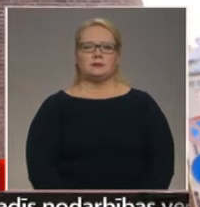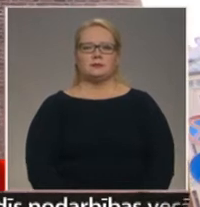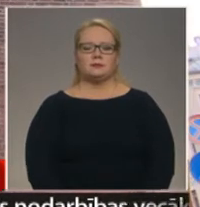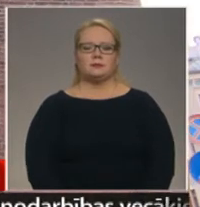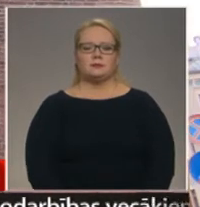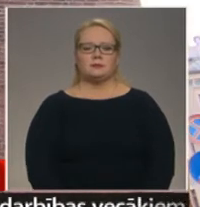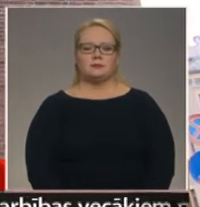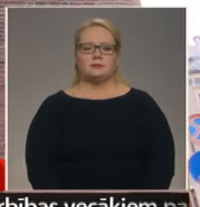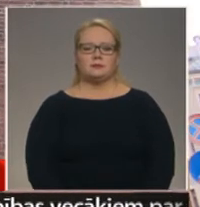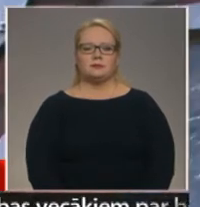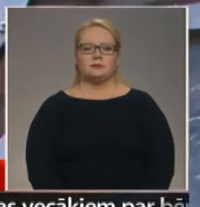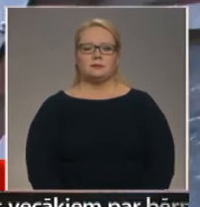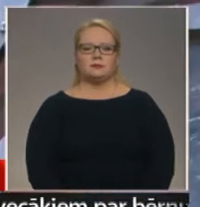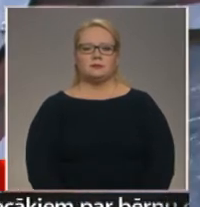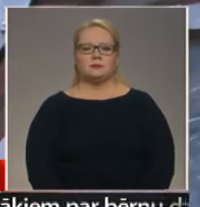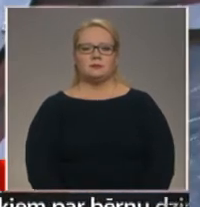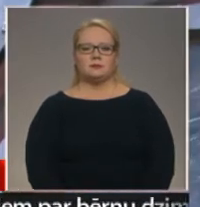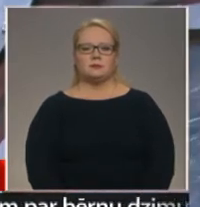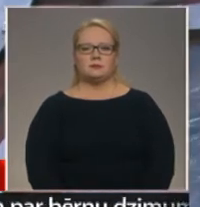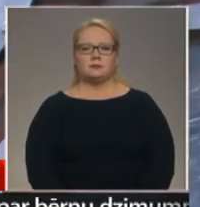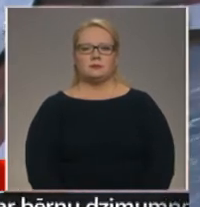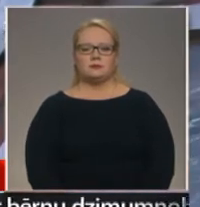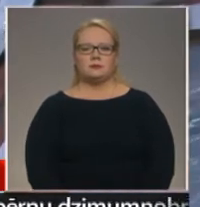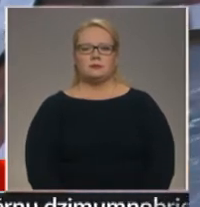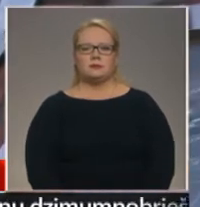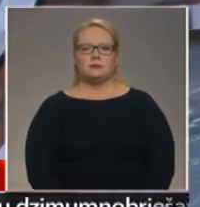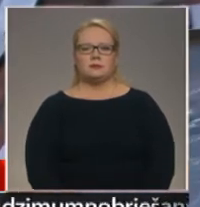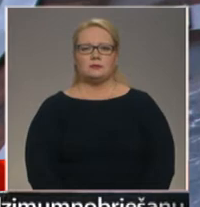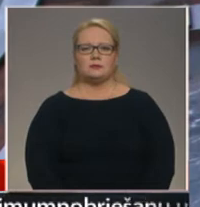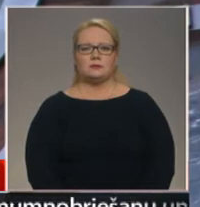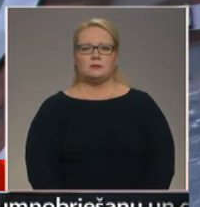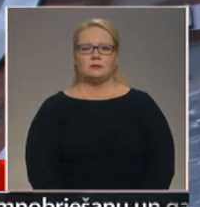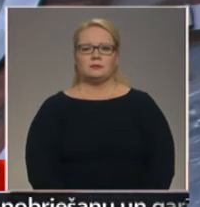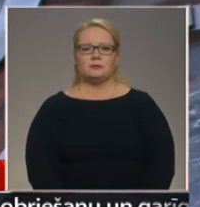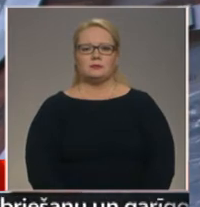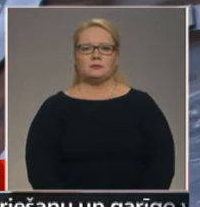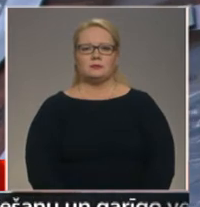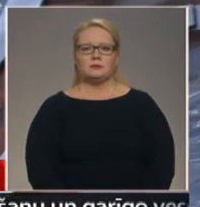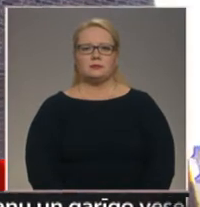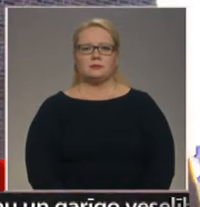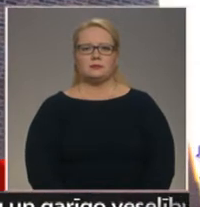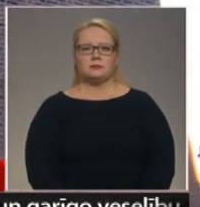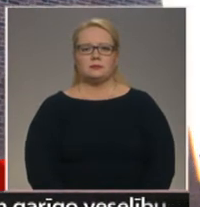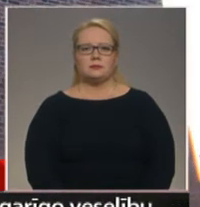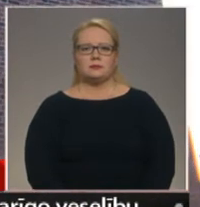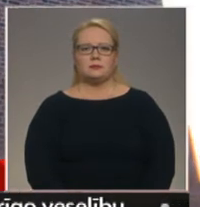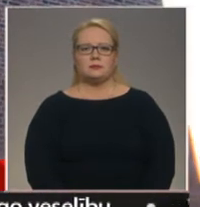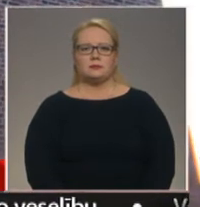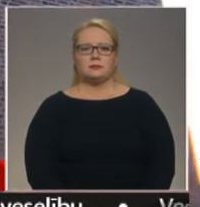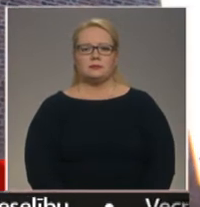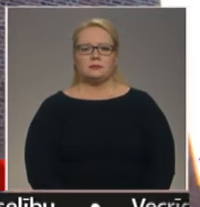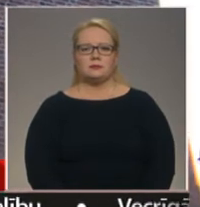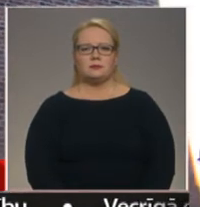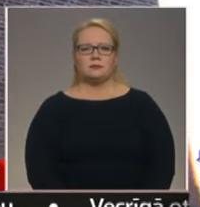šajā uzdījājā